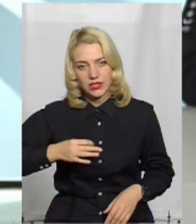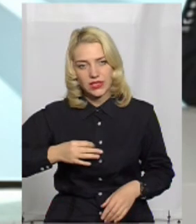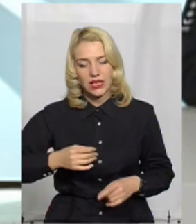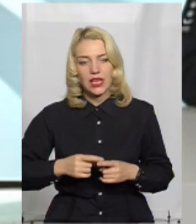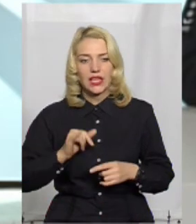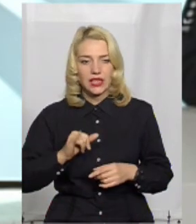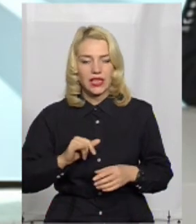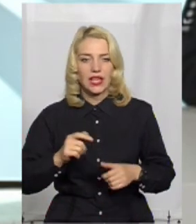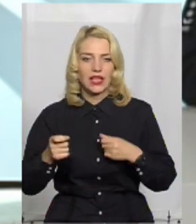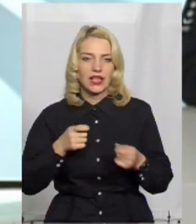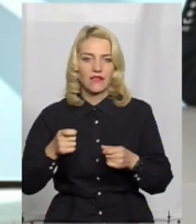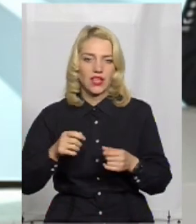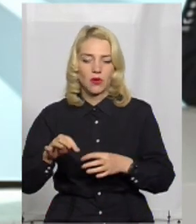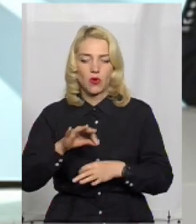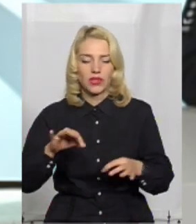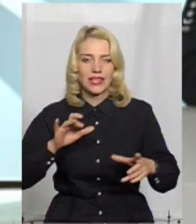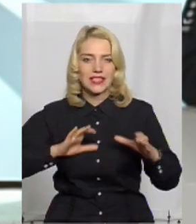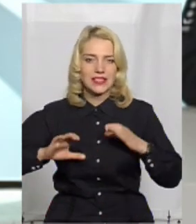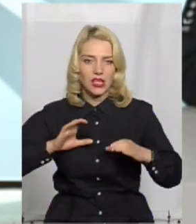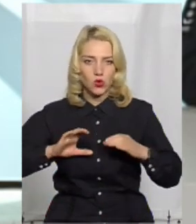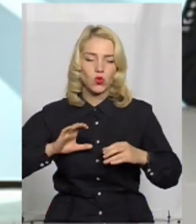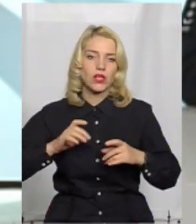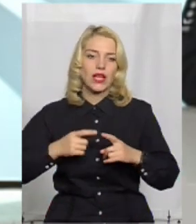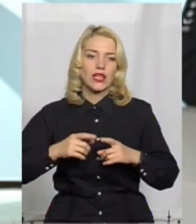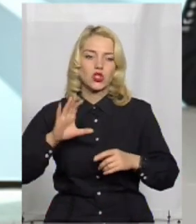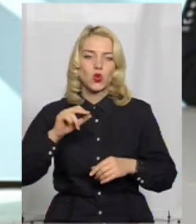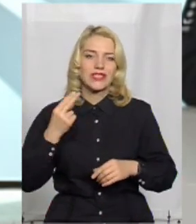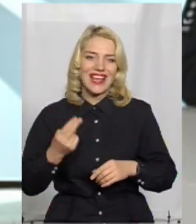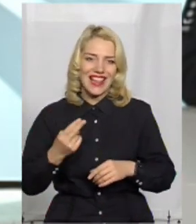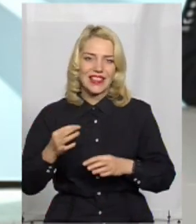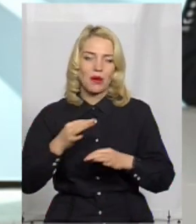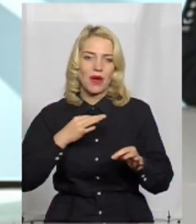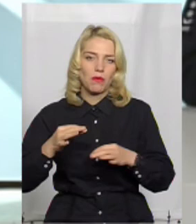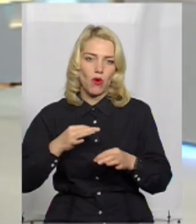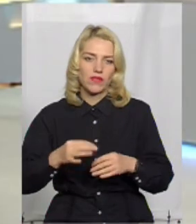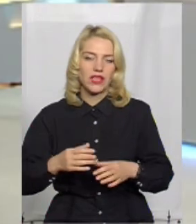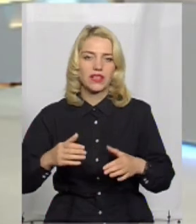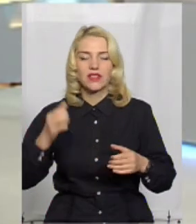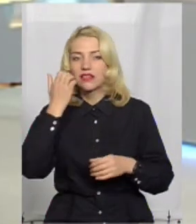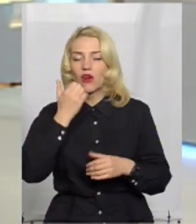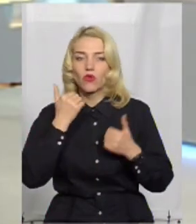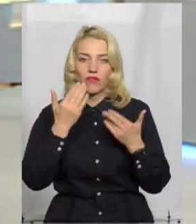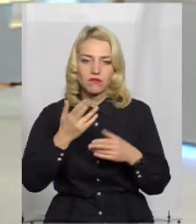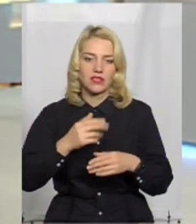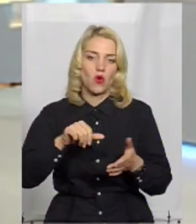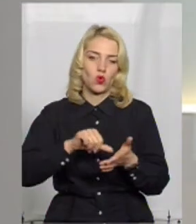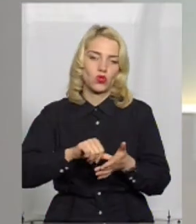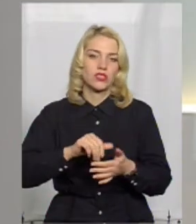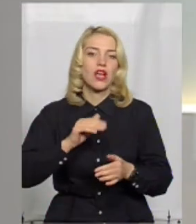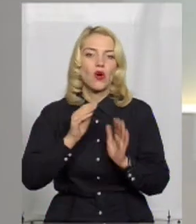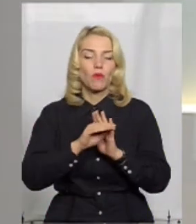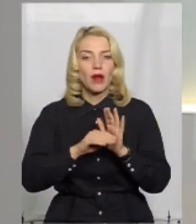Білянський та керівниця проєкту «Інститут соціальних перемовників» Роксу Лана Іванова. Дякую вам за участь у програмі.